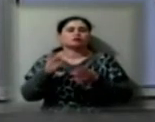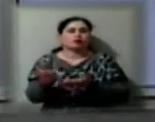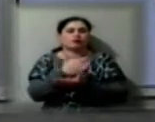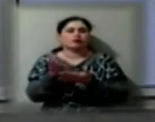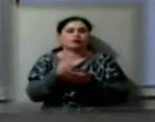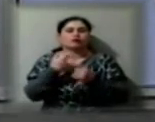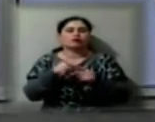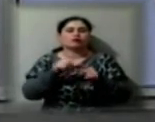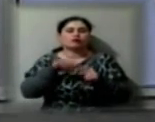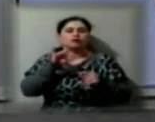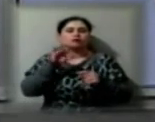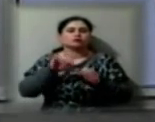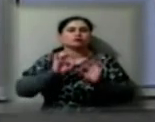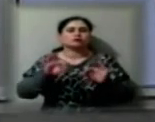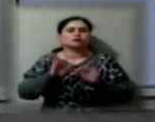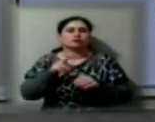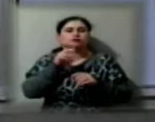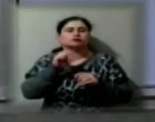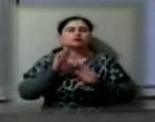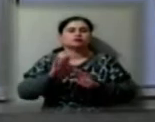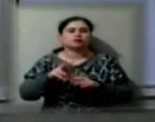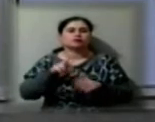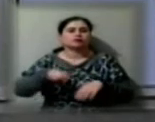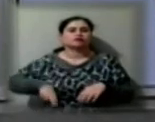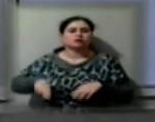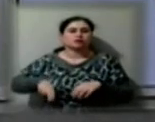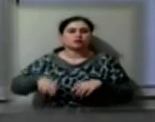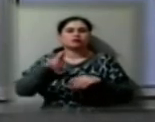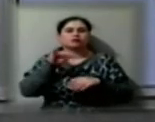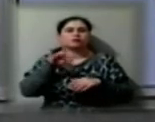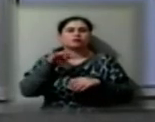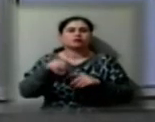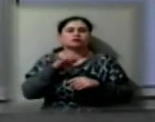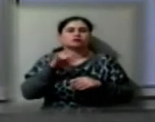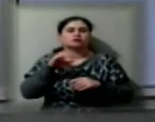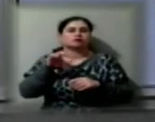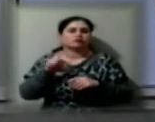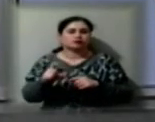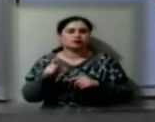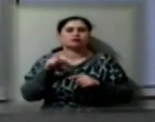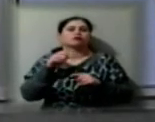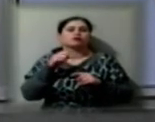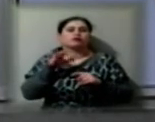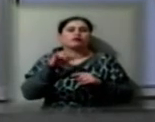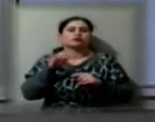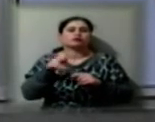кореспондентам Суспільного розповів заступник директора Департаменту житлово-комунального господарства Володимир Чушак.